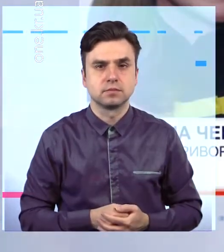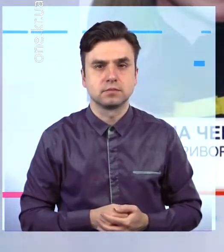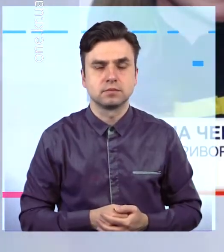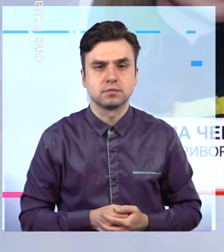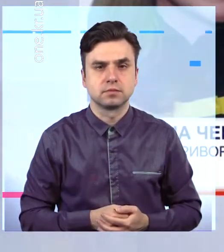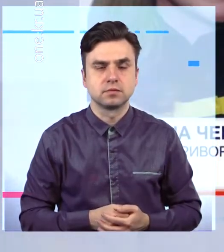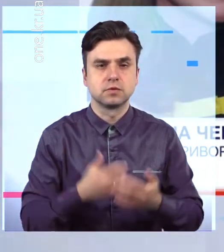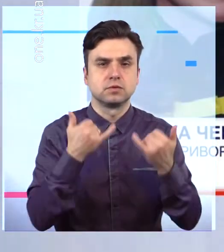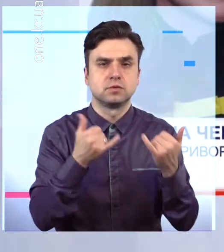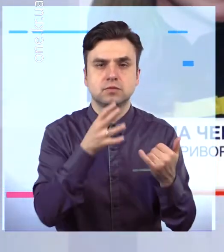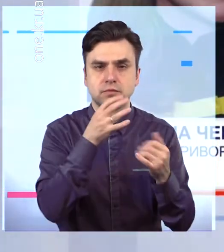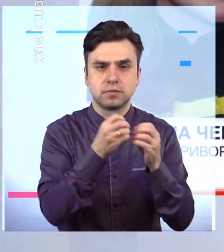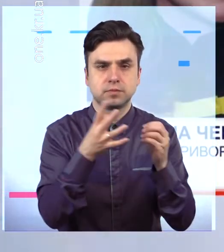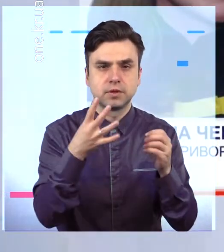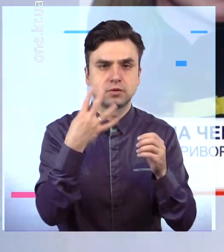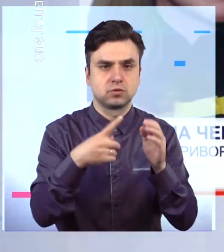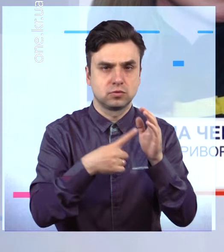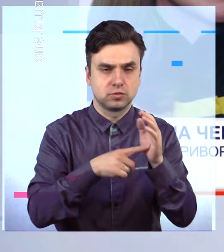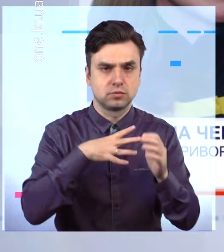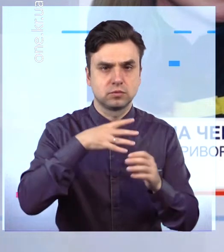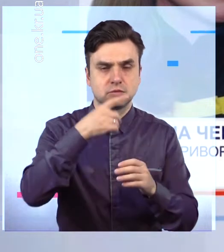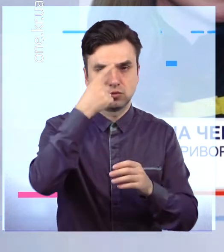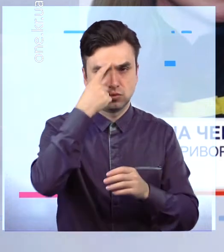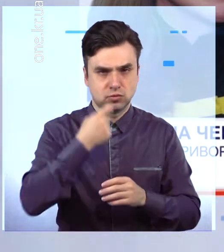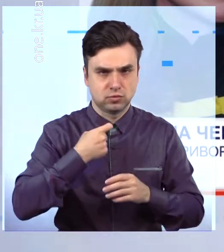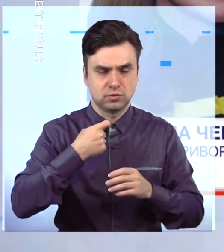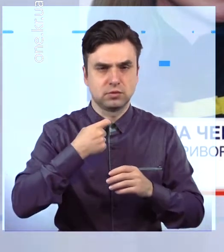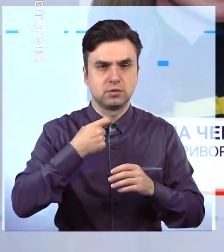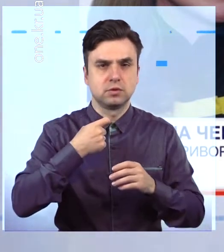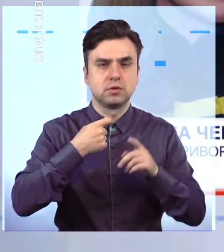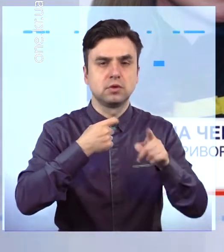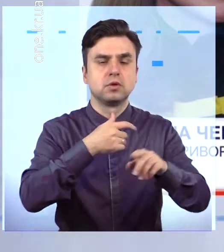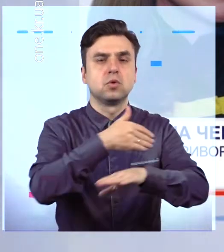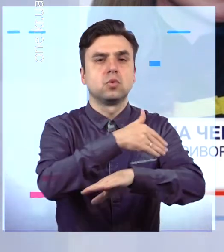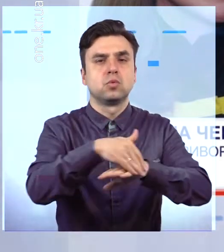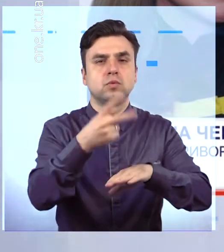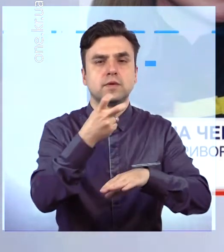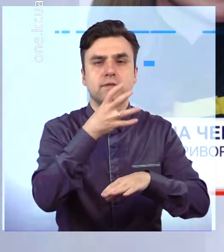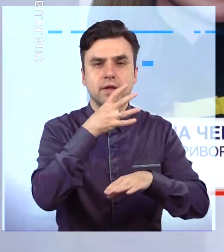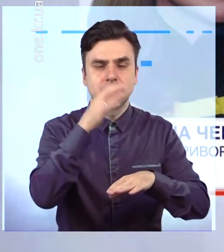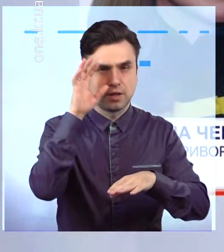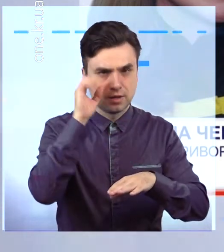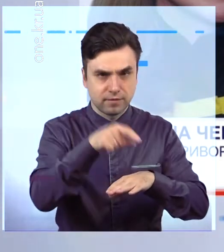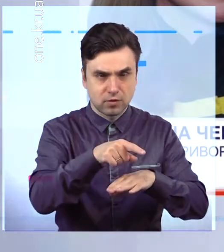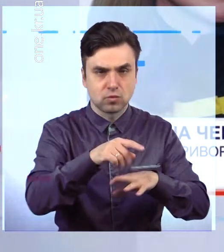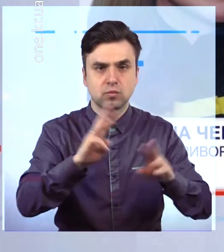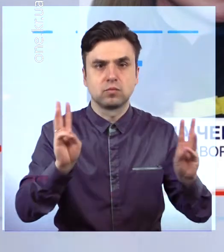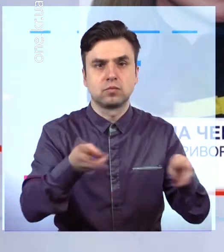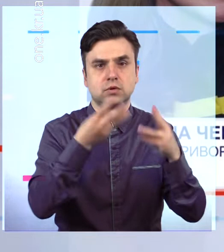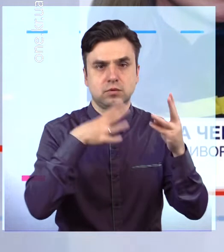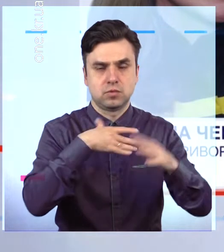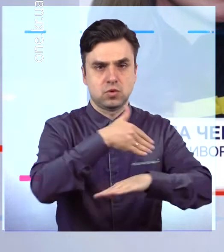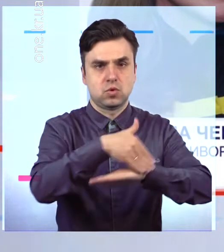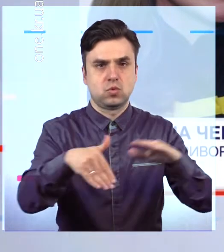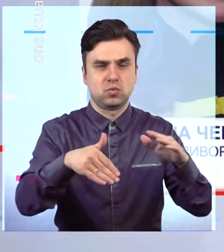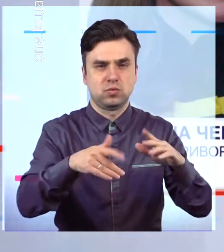Сьогодні о 15.46 до Служби перезвонку надішло повідомлення про пожежу на проспекті 200-річчя Кривого Рогу. На відкритій території